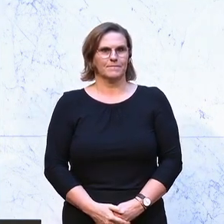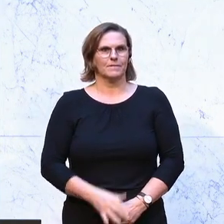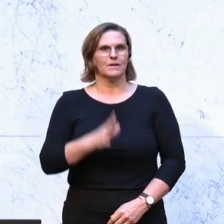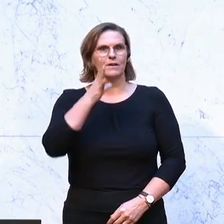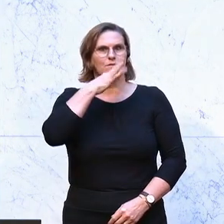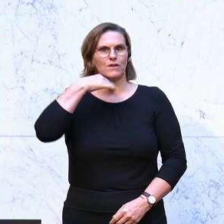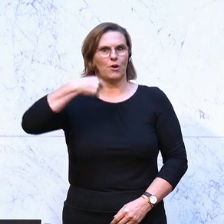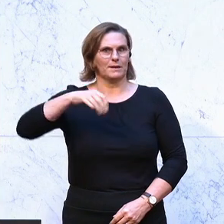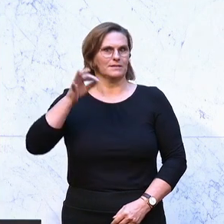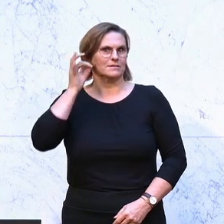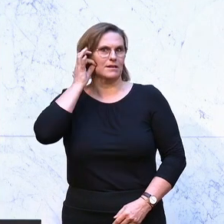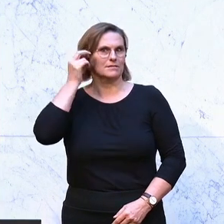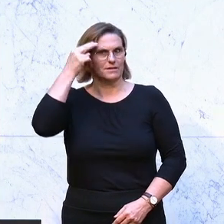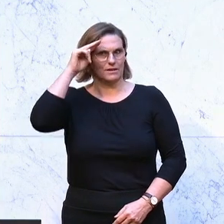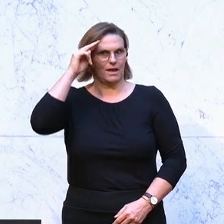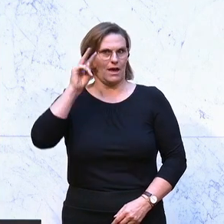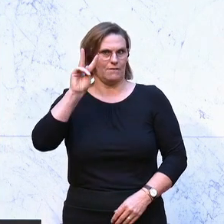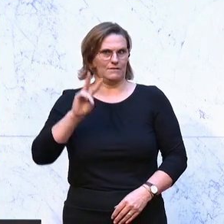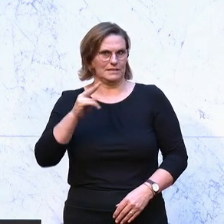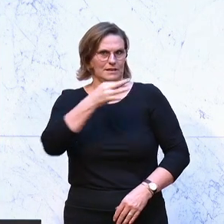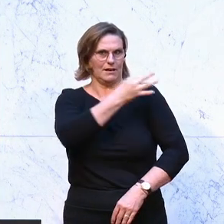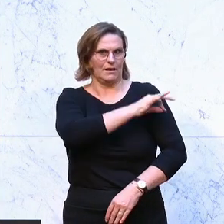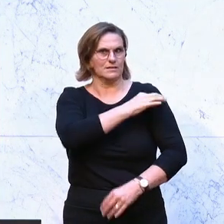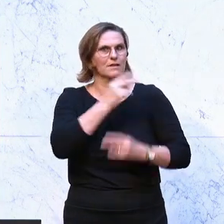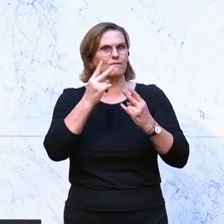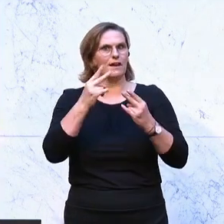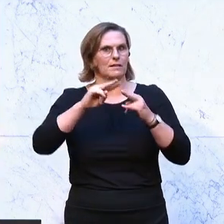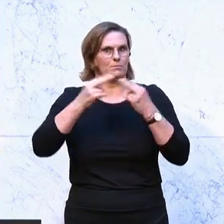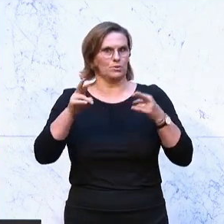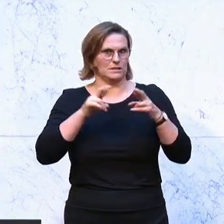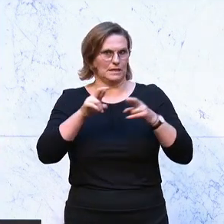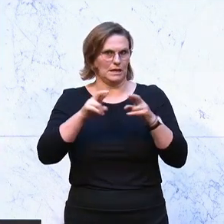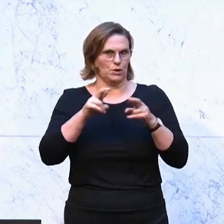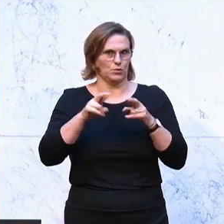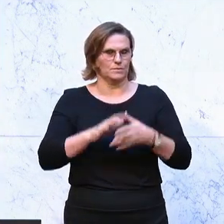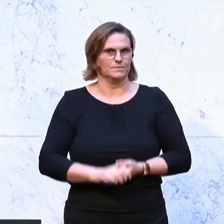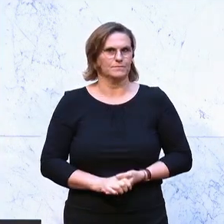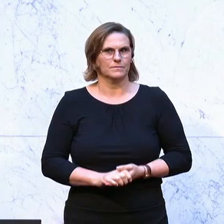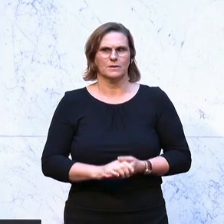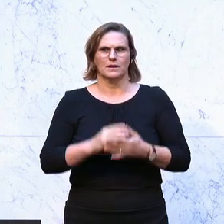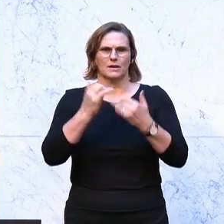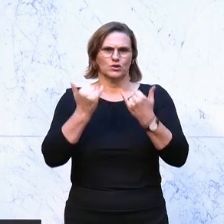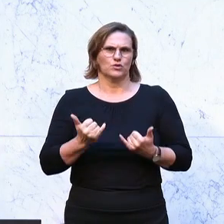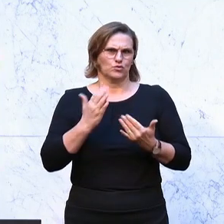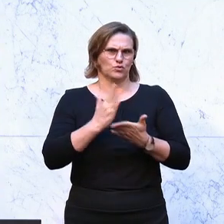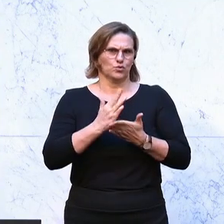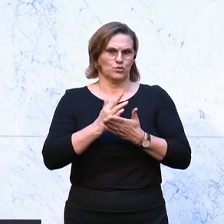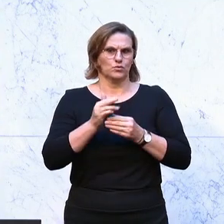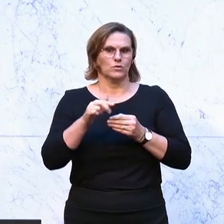Frau Präsidentin, Herr Vizekanzler, werte Bundesregierung, wir debattieren jetzt drei Tage